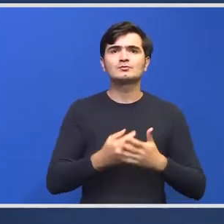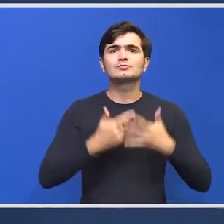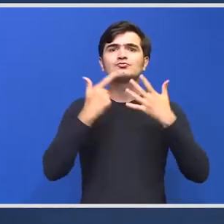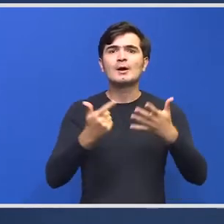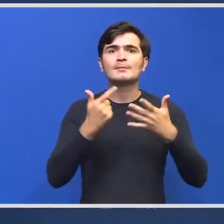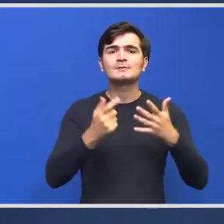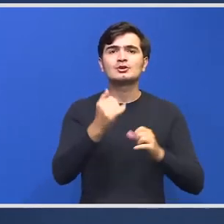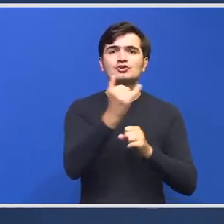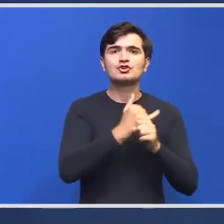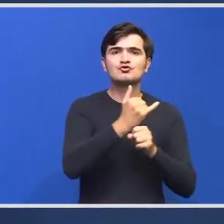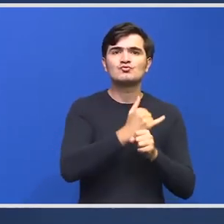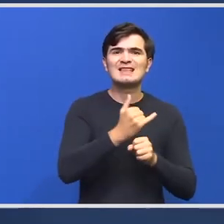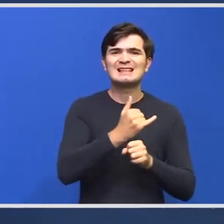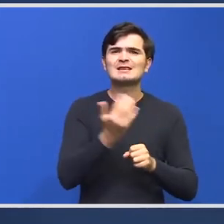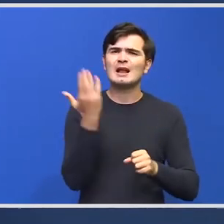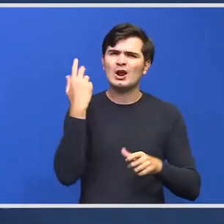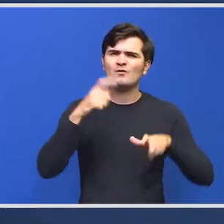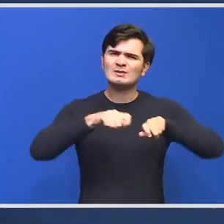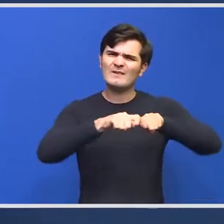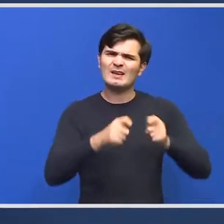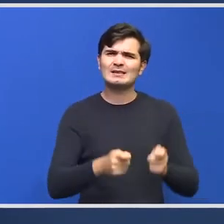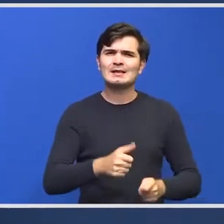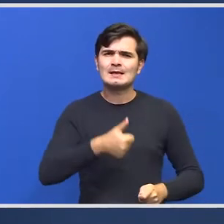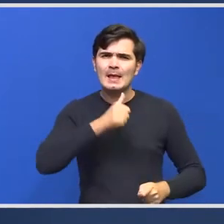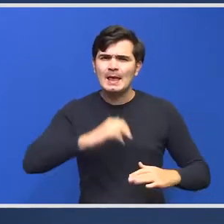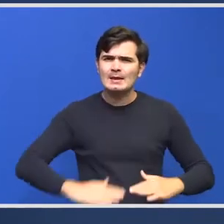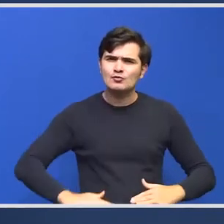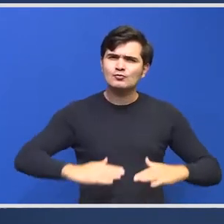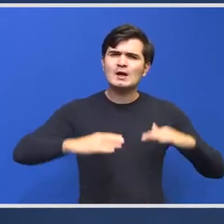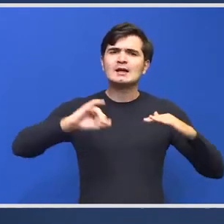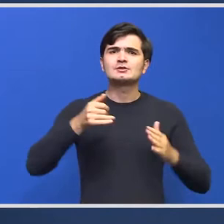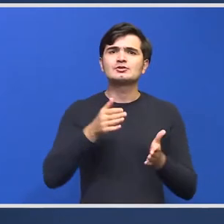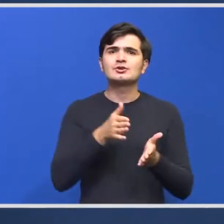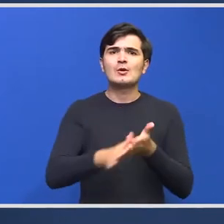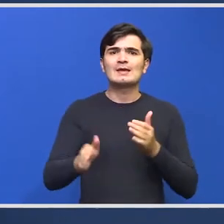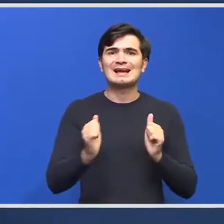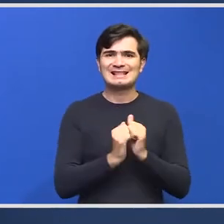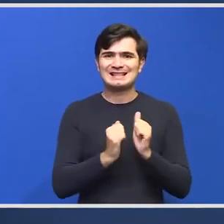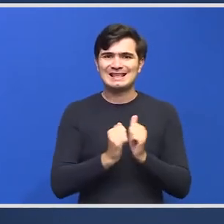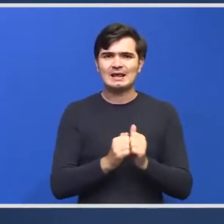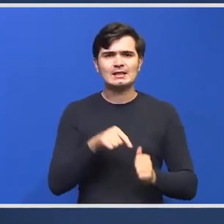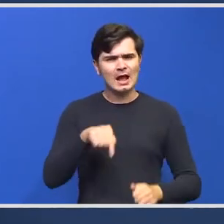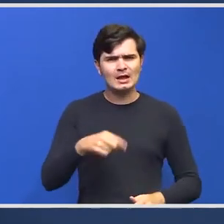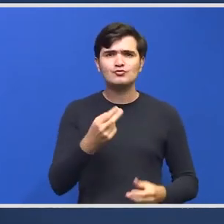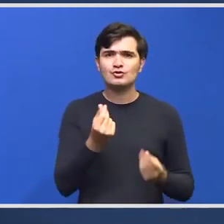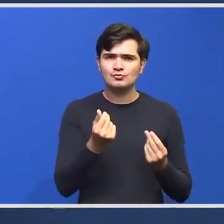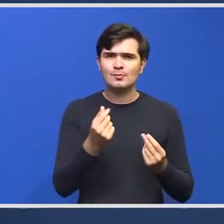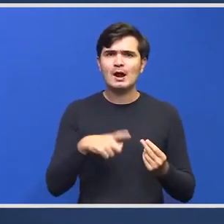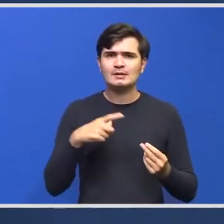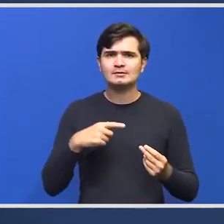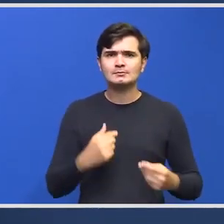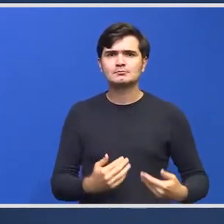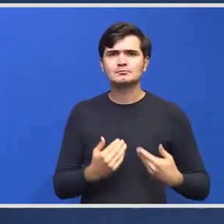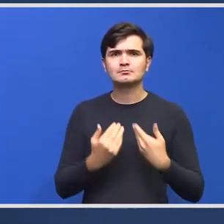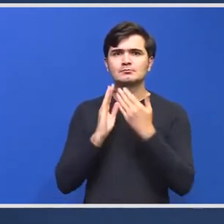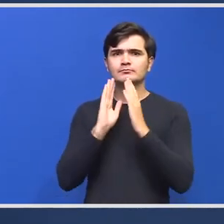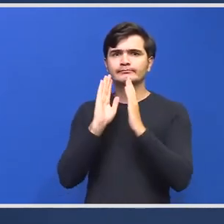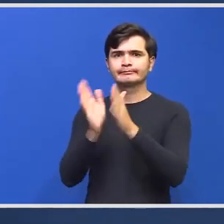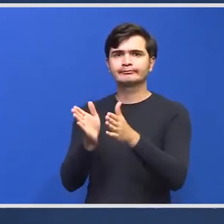județe afectate din inundații și alunecări de teren. Banii sunt destinați